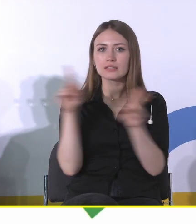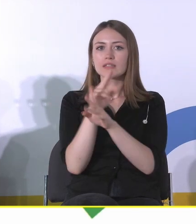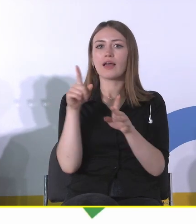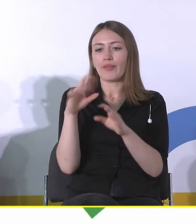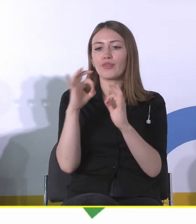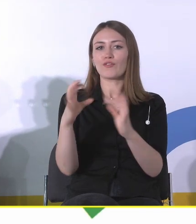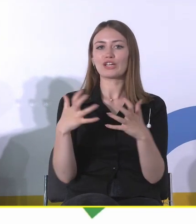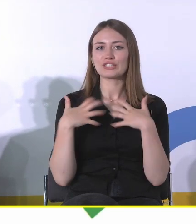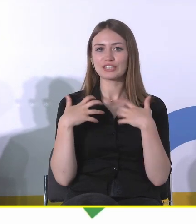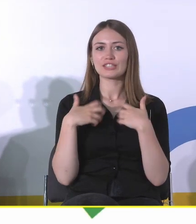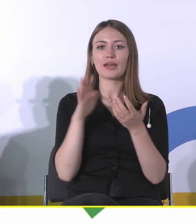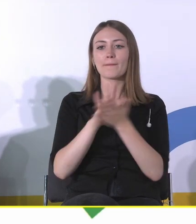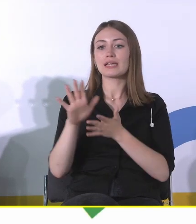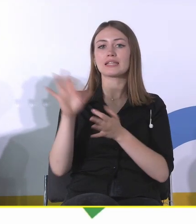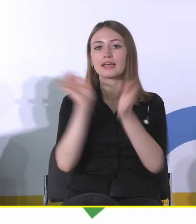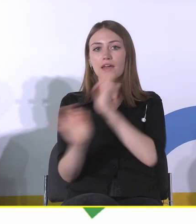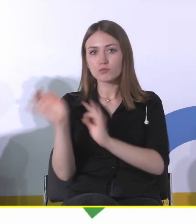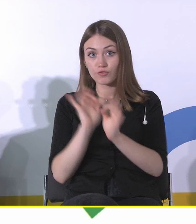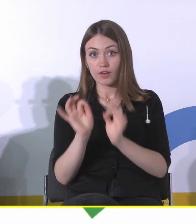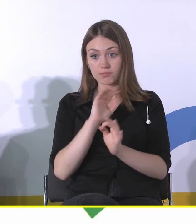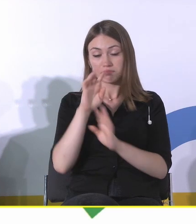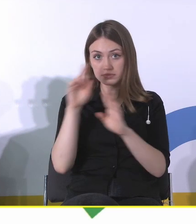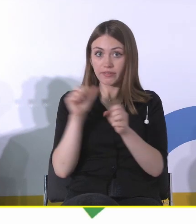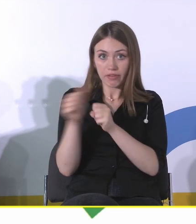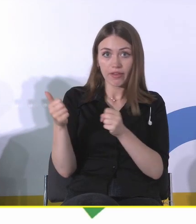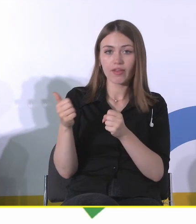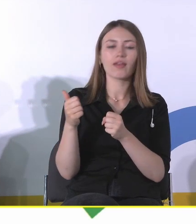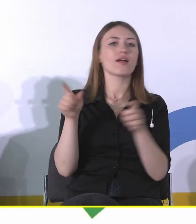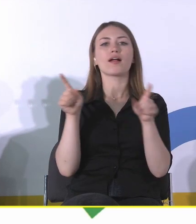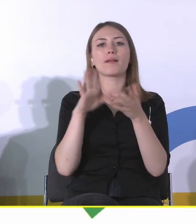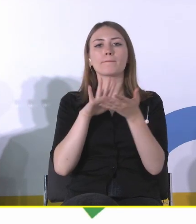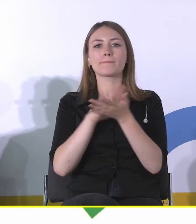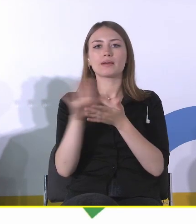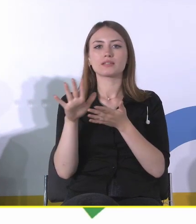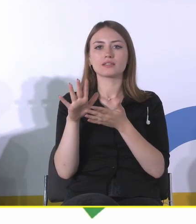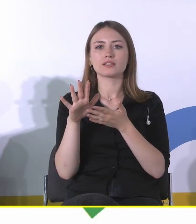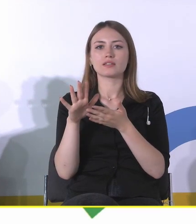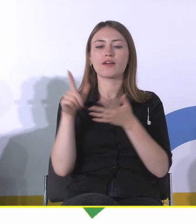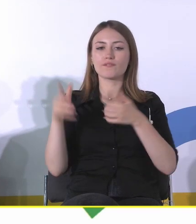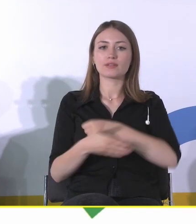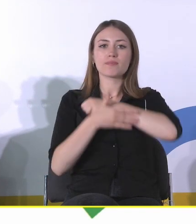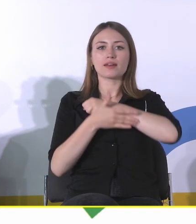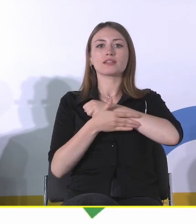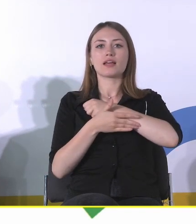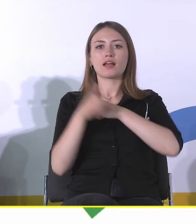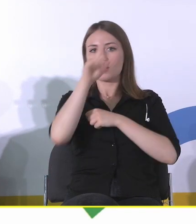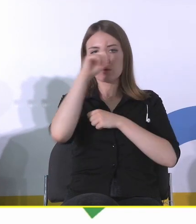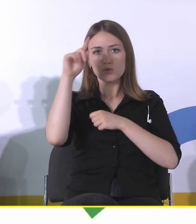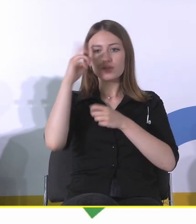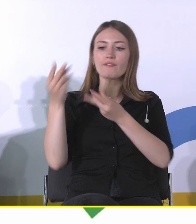bez konserwacji, natomiast absolutnie bez jakiegokolwiek wsparcia ludzkiego, finansowego,